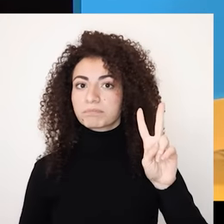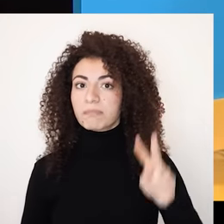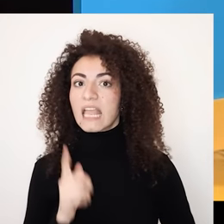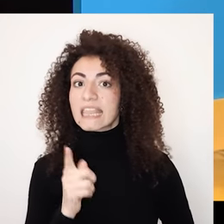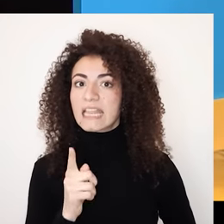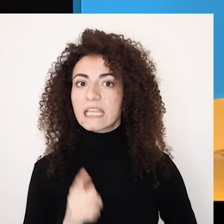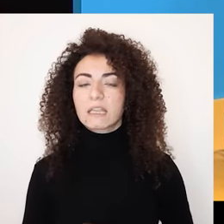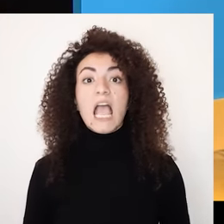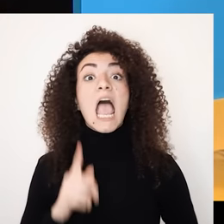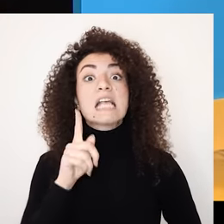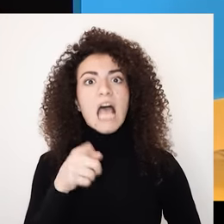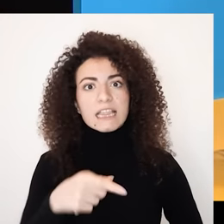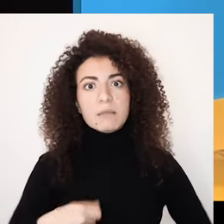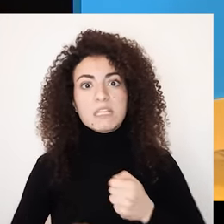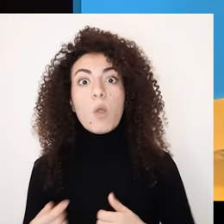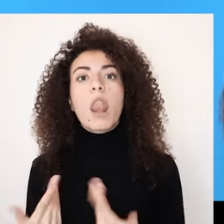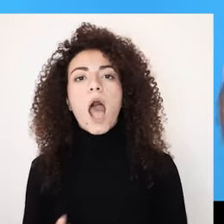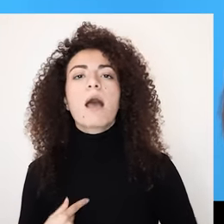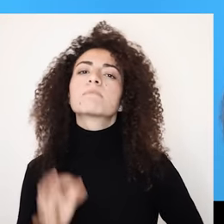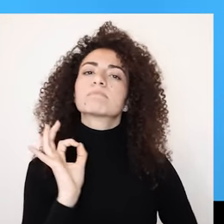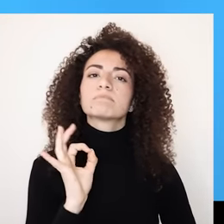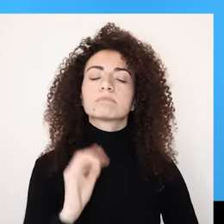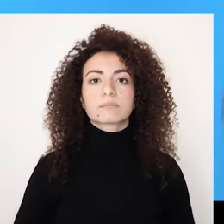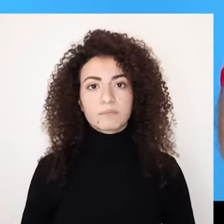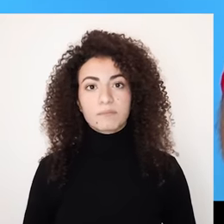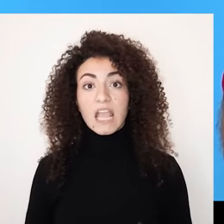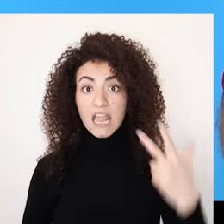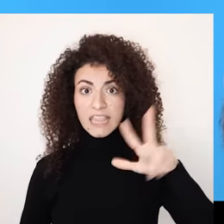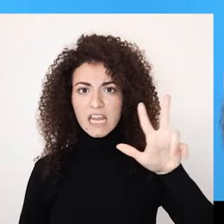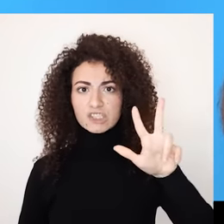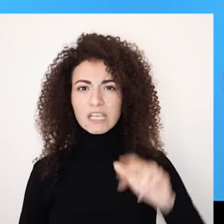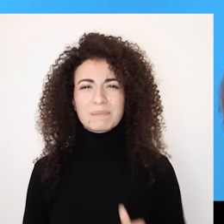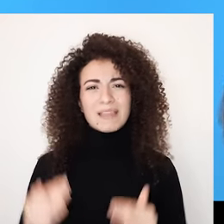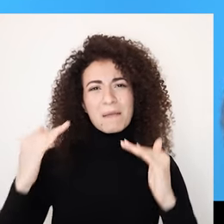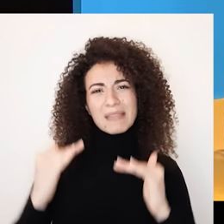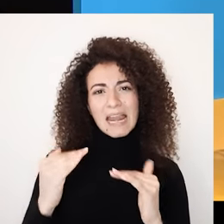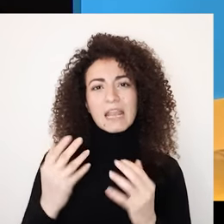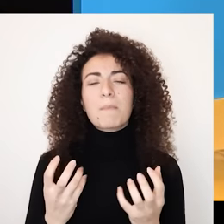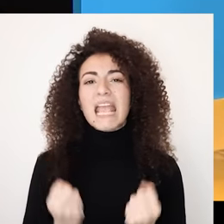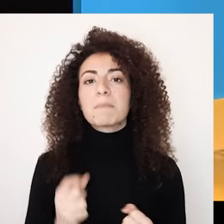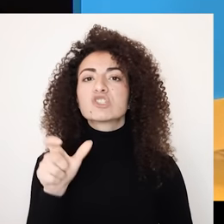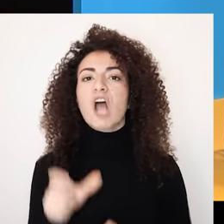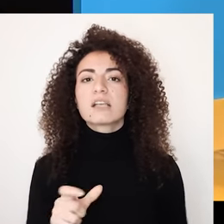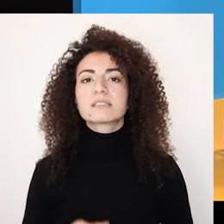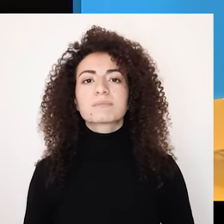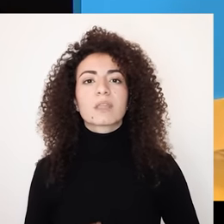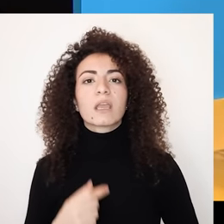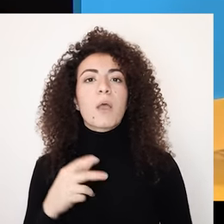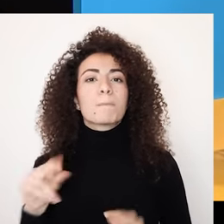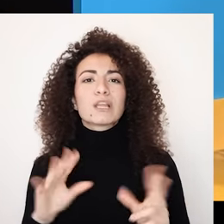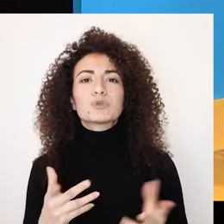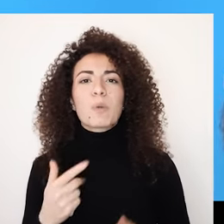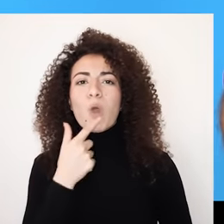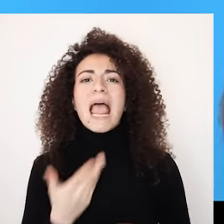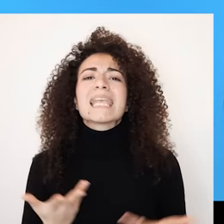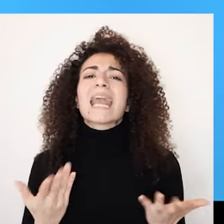مثلاً عليك أن تعمل كذا وإلا التقليل من الإيمة أو التحقير مثلاً أنا فيشل يريتني لم أولد لأني عبئة